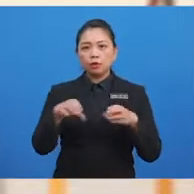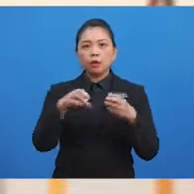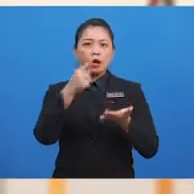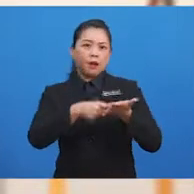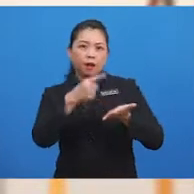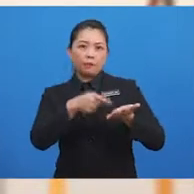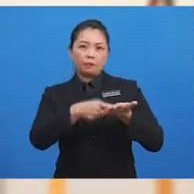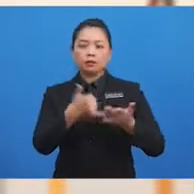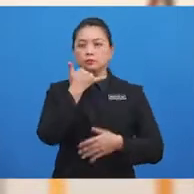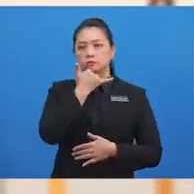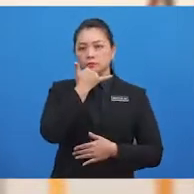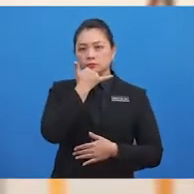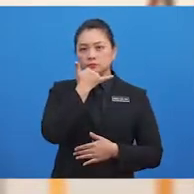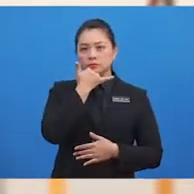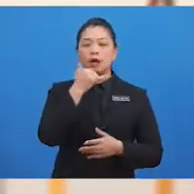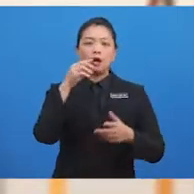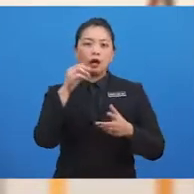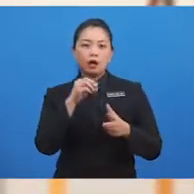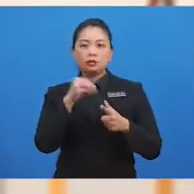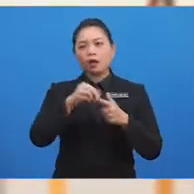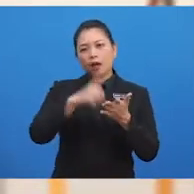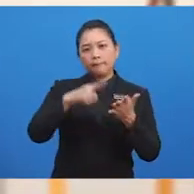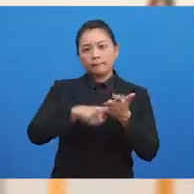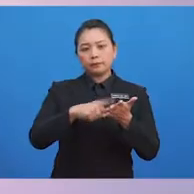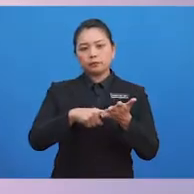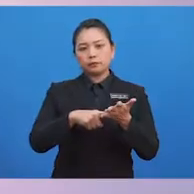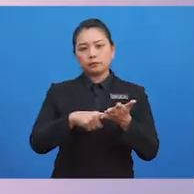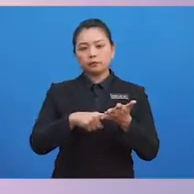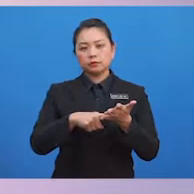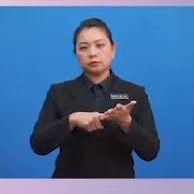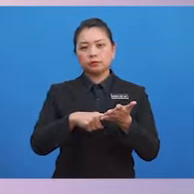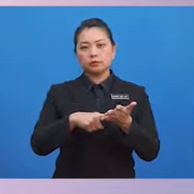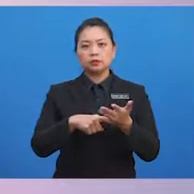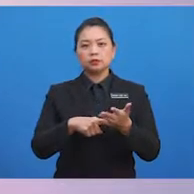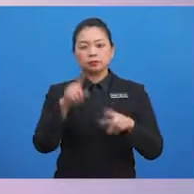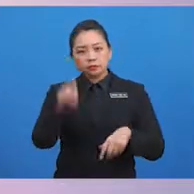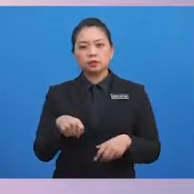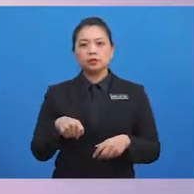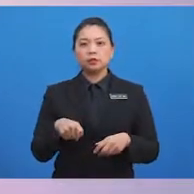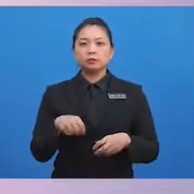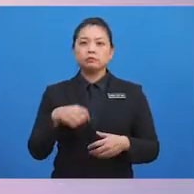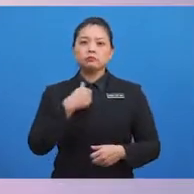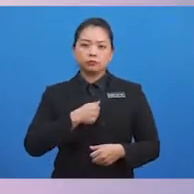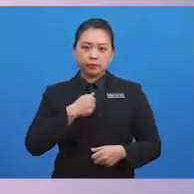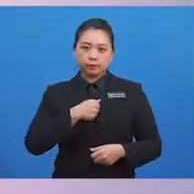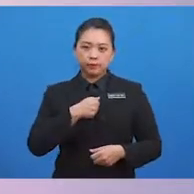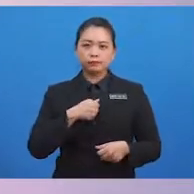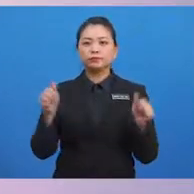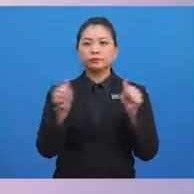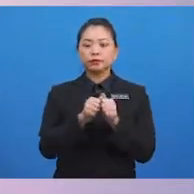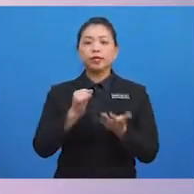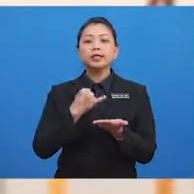-apa kesalahan atau kesilapan, mestilah memohon maaf dengan ikhlas.